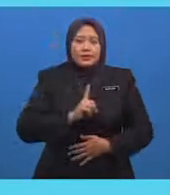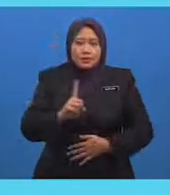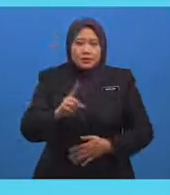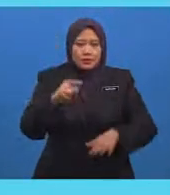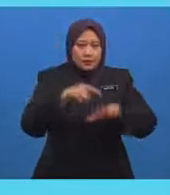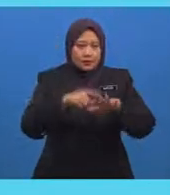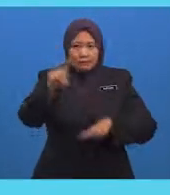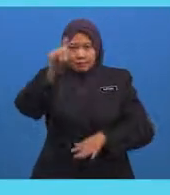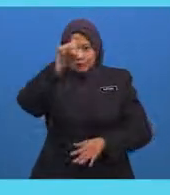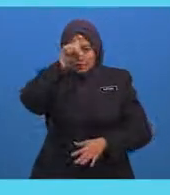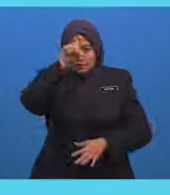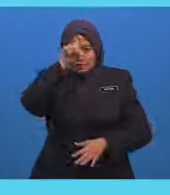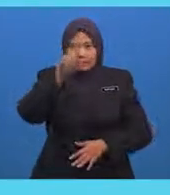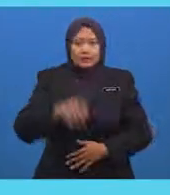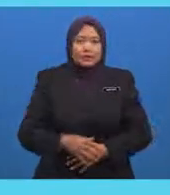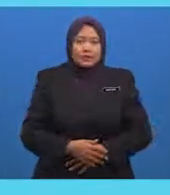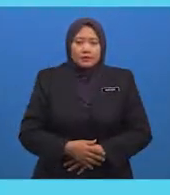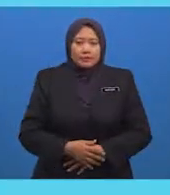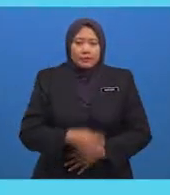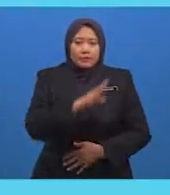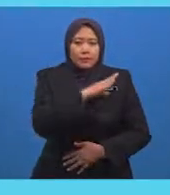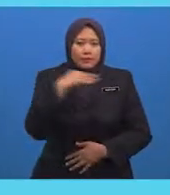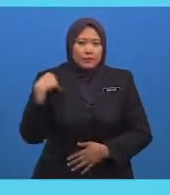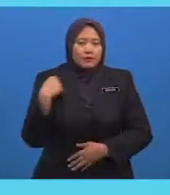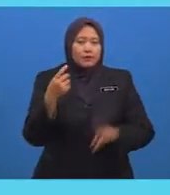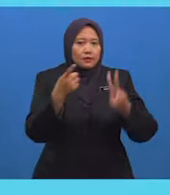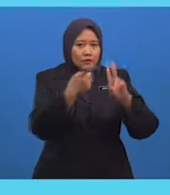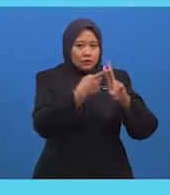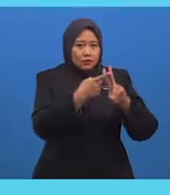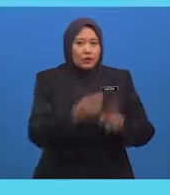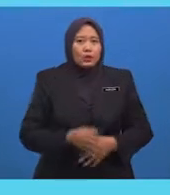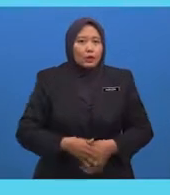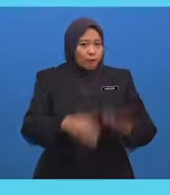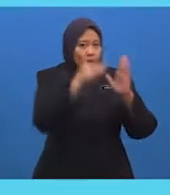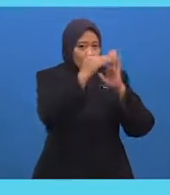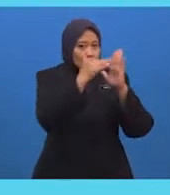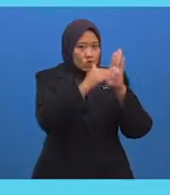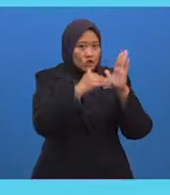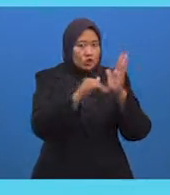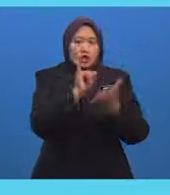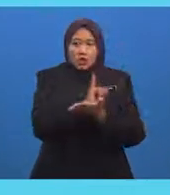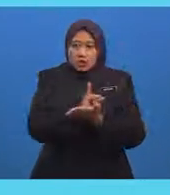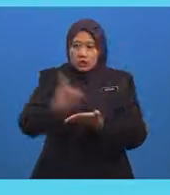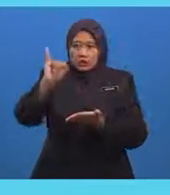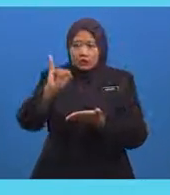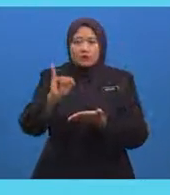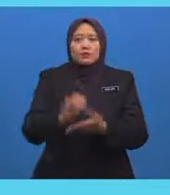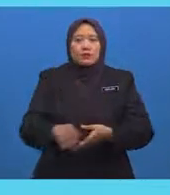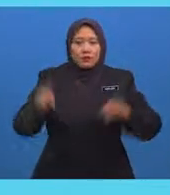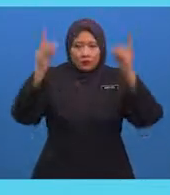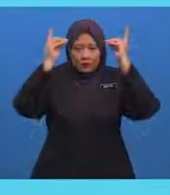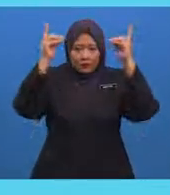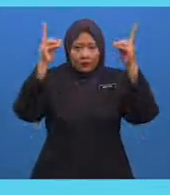Masihi Dan kedua, menyenaraikan institusi-institusi pendidikan